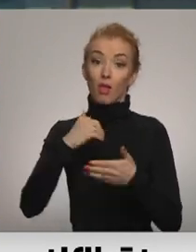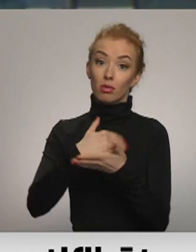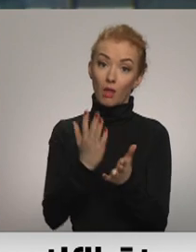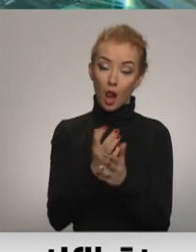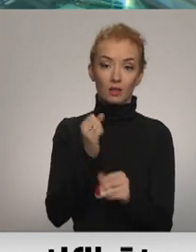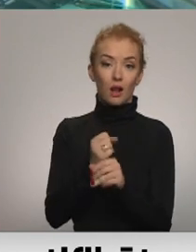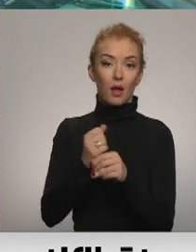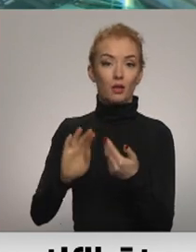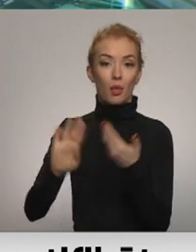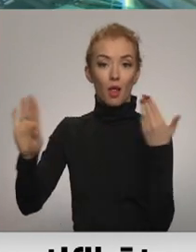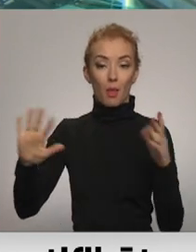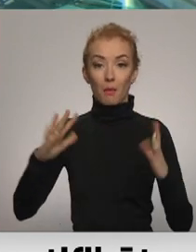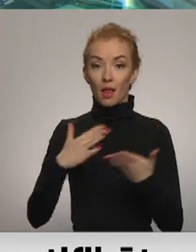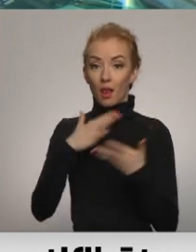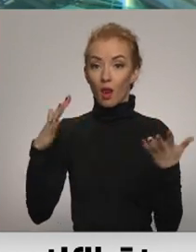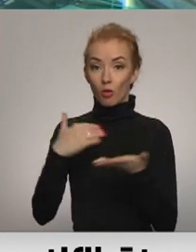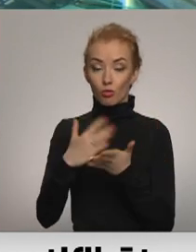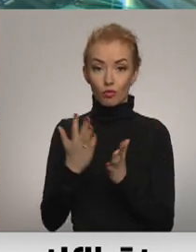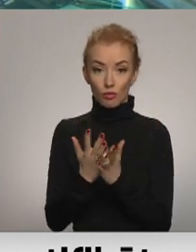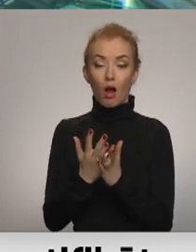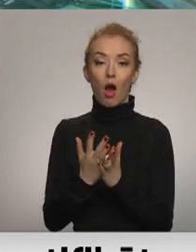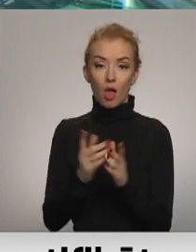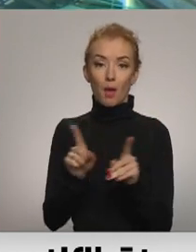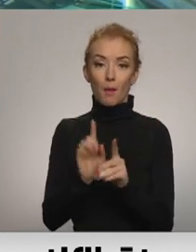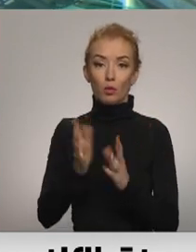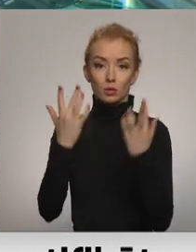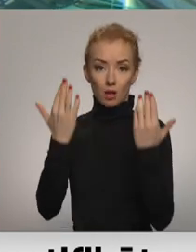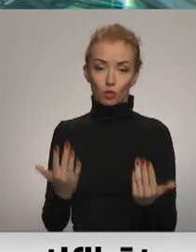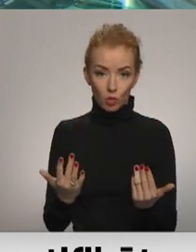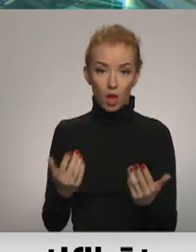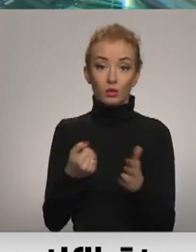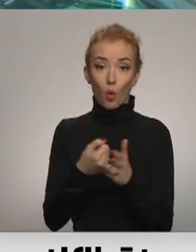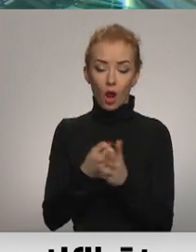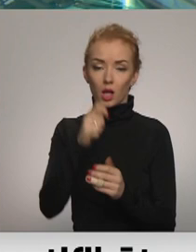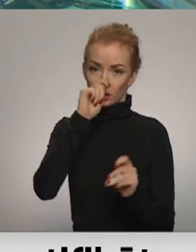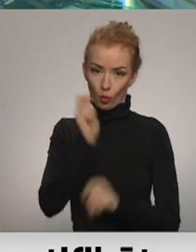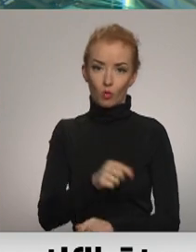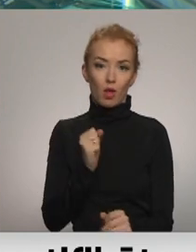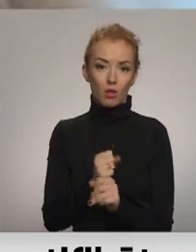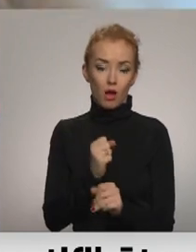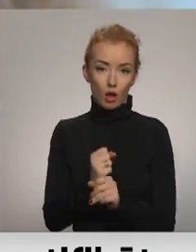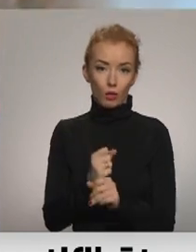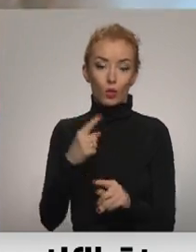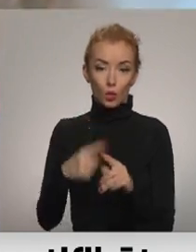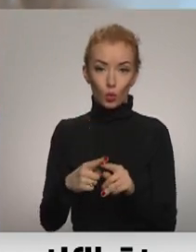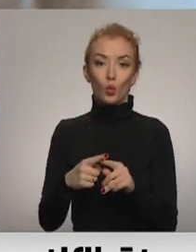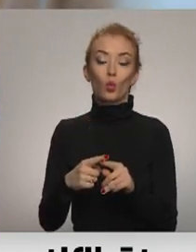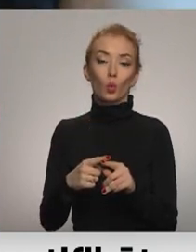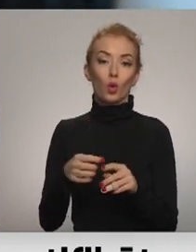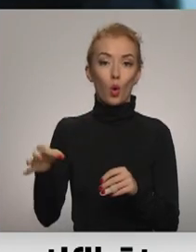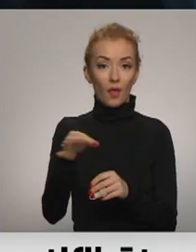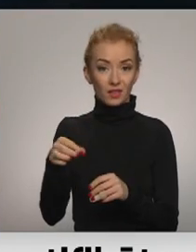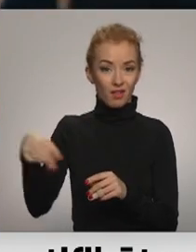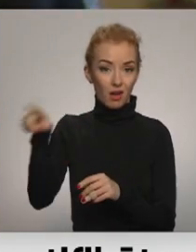attālināti. Taču lielāko daļu gaida viens iznākums – darba zaudēšana. Uzņēmēju un darba devēja organizācijas